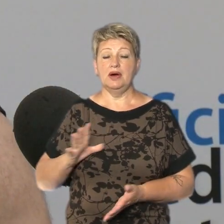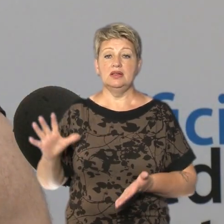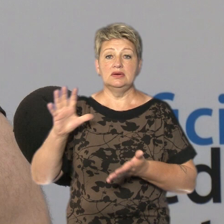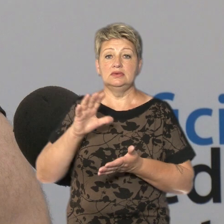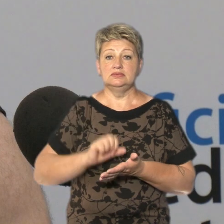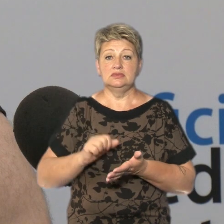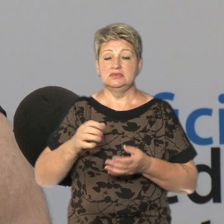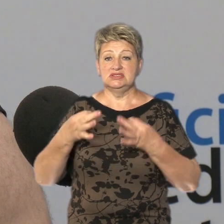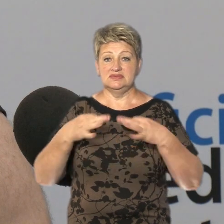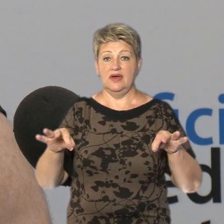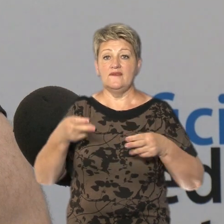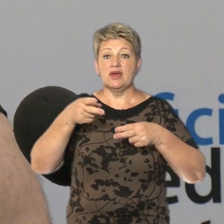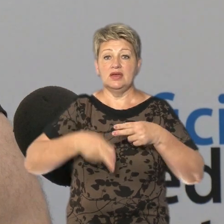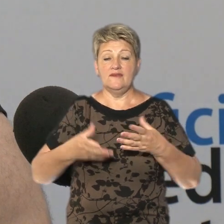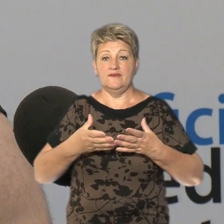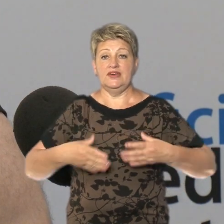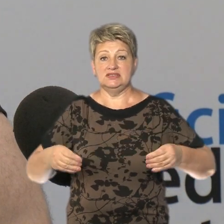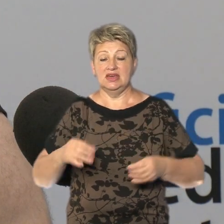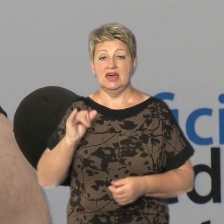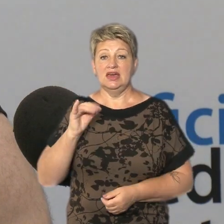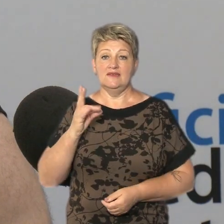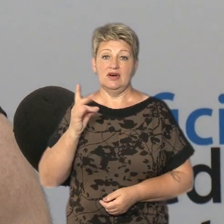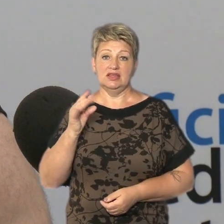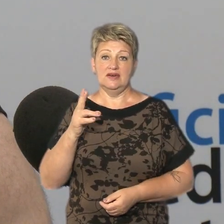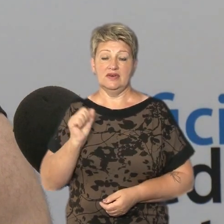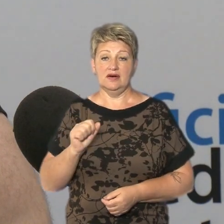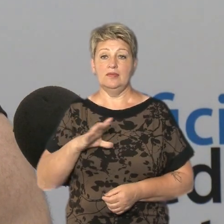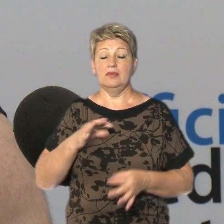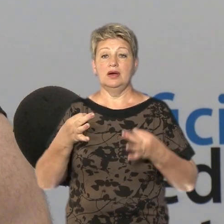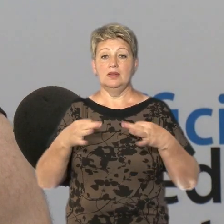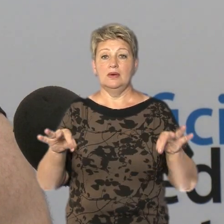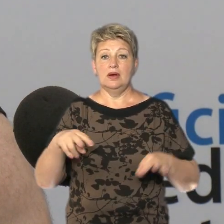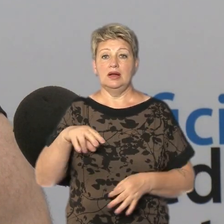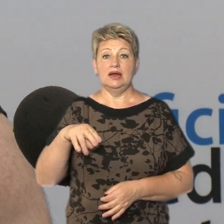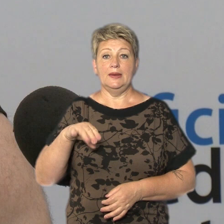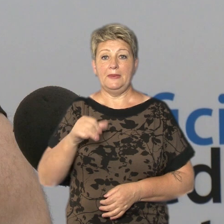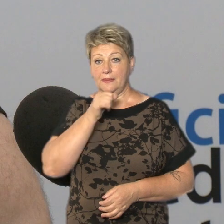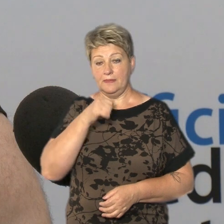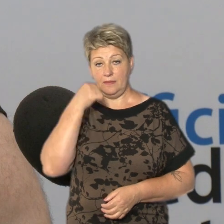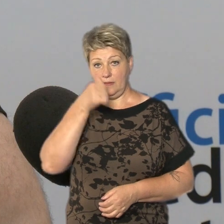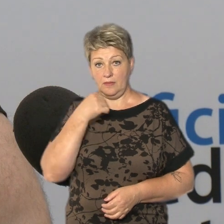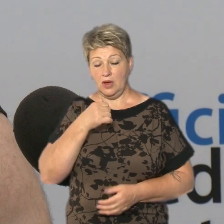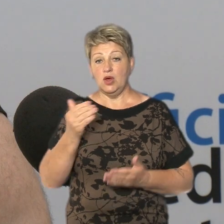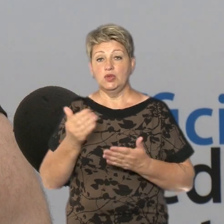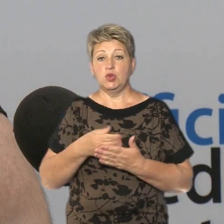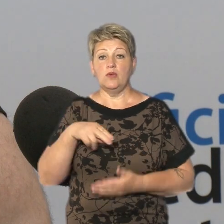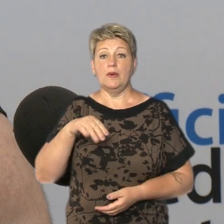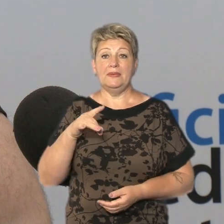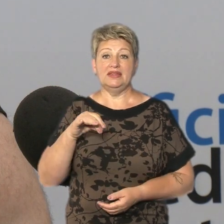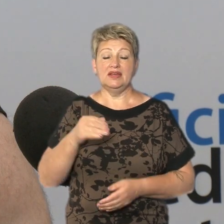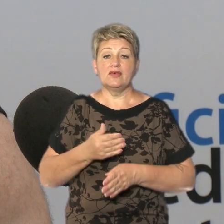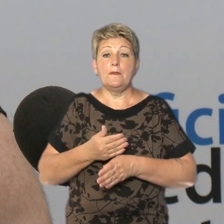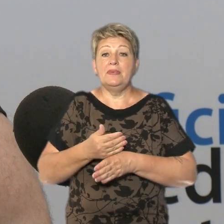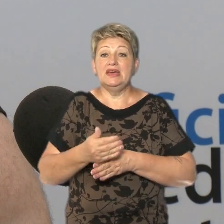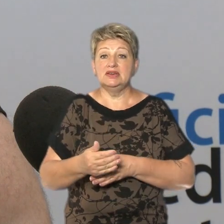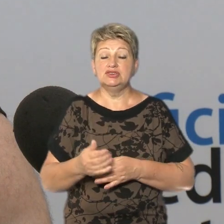наприкінці весни, Іванівка була деокупована в липні минулого року, і Новопетрівка, вона саме пізніше, вона